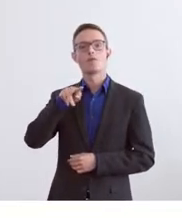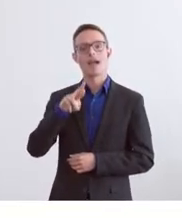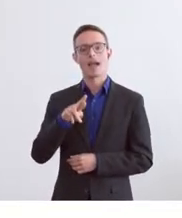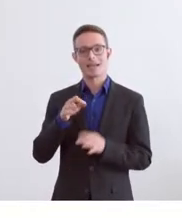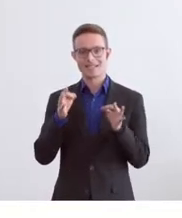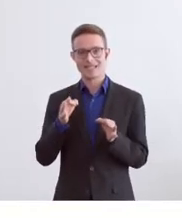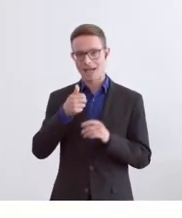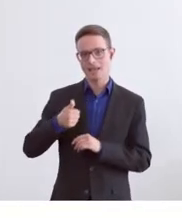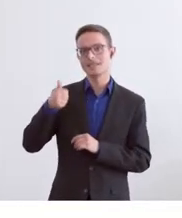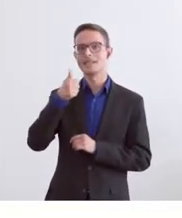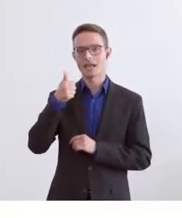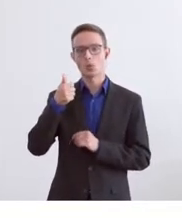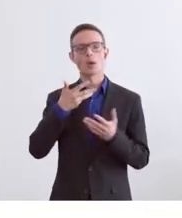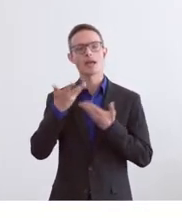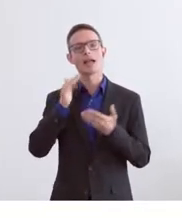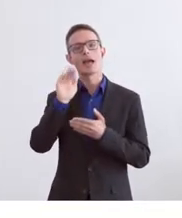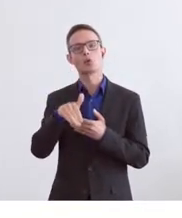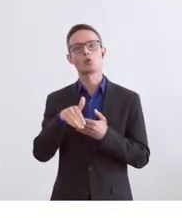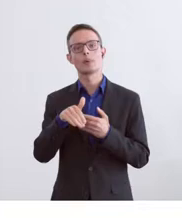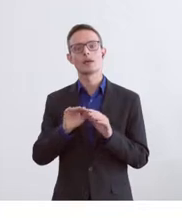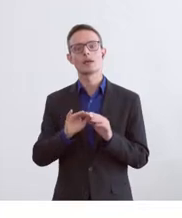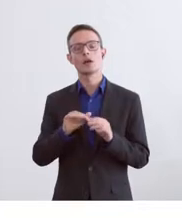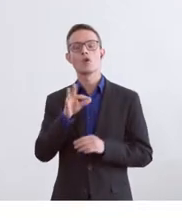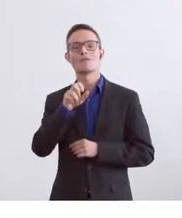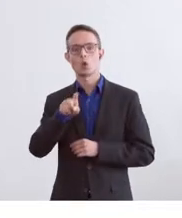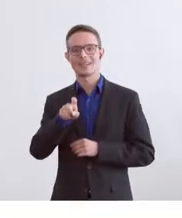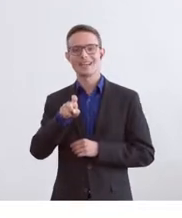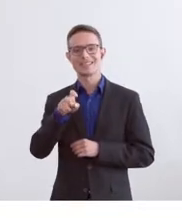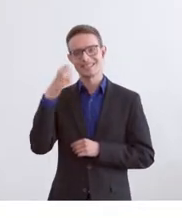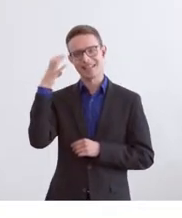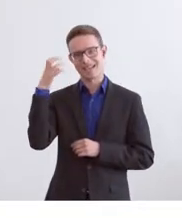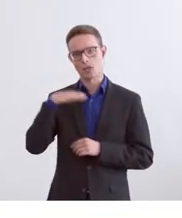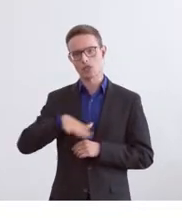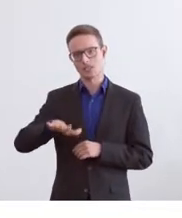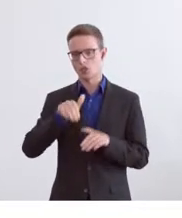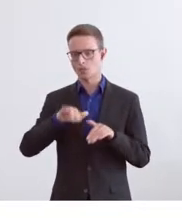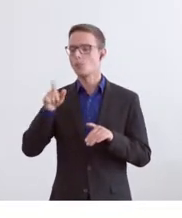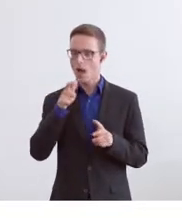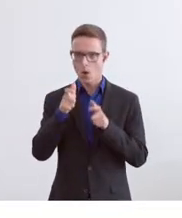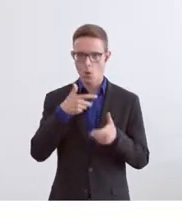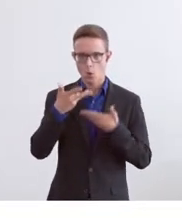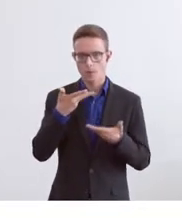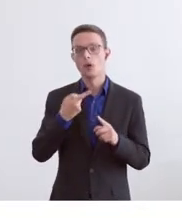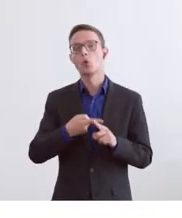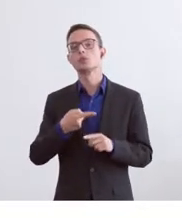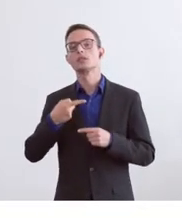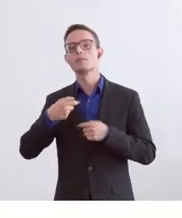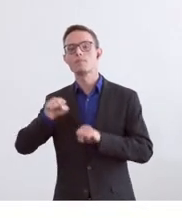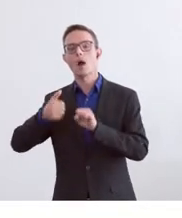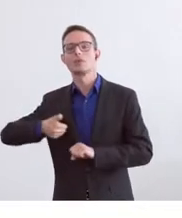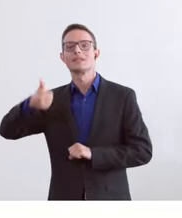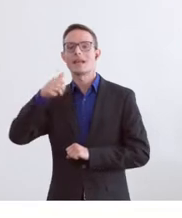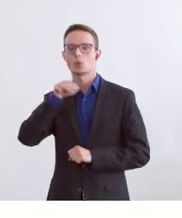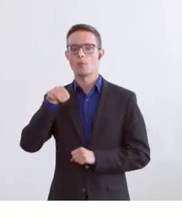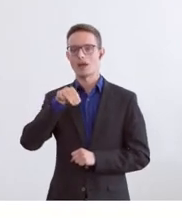abgeben wird, Stellungnahme zu der Frontex-Abstimmung zu der eidgenössischen Unterbau-Direktor Martin Neukom. Fragen